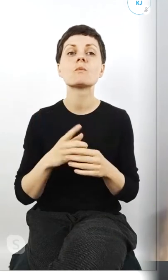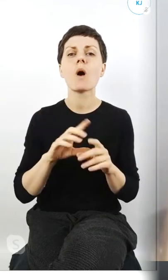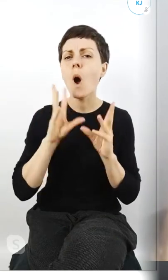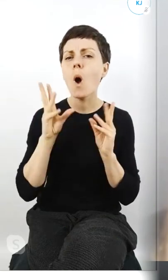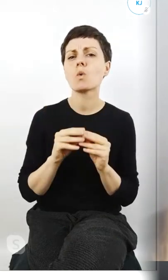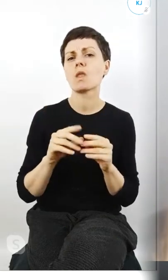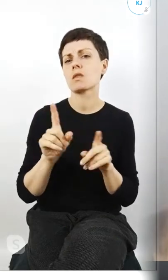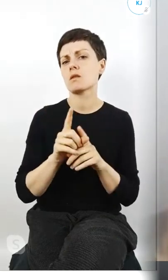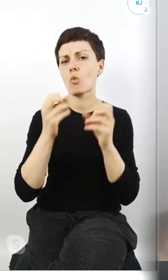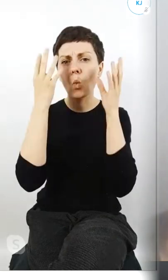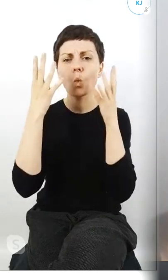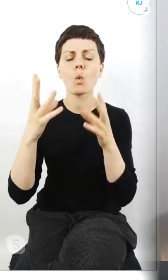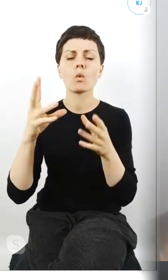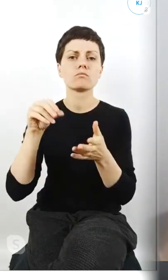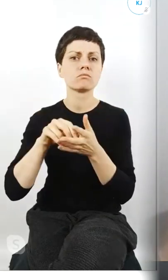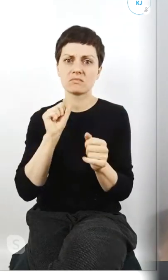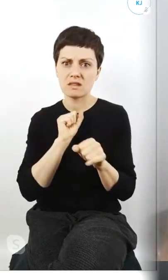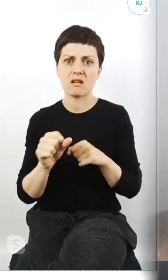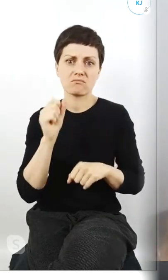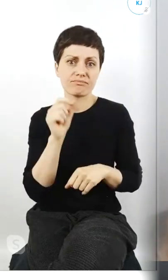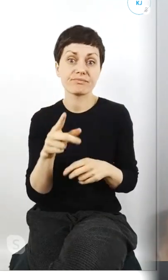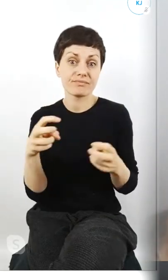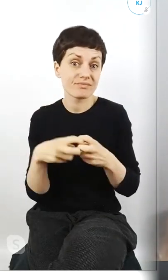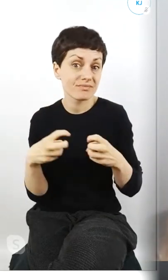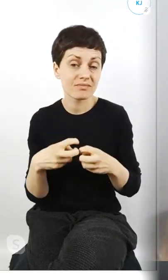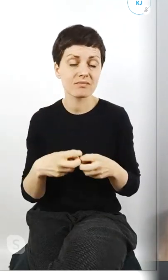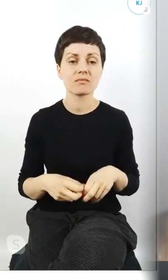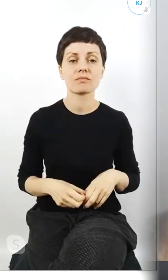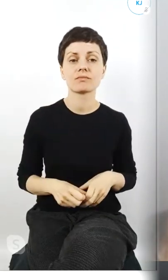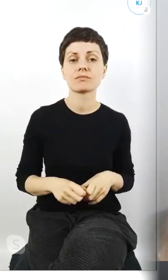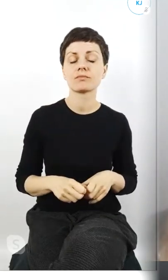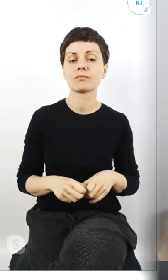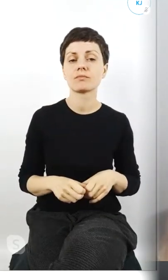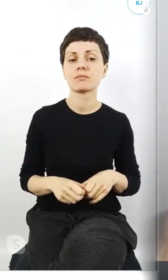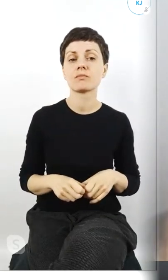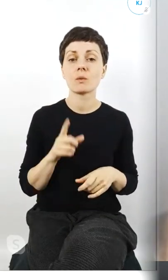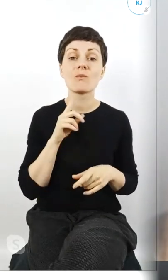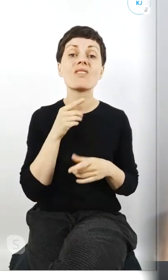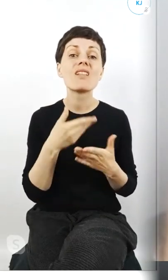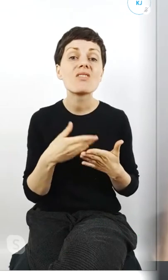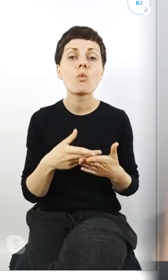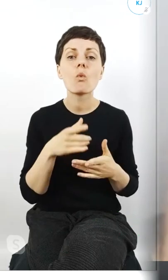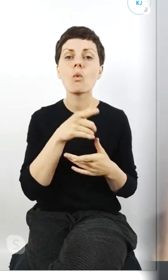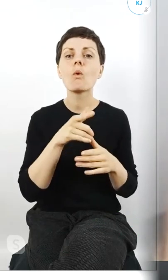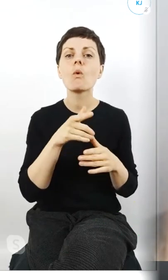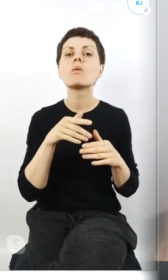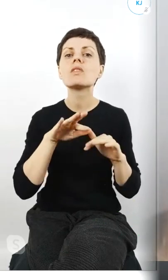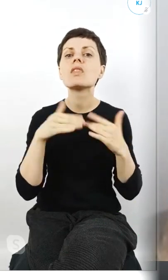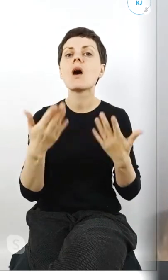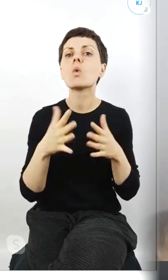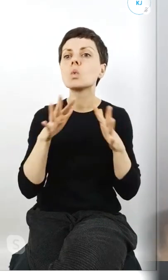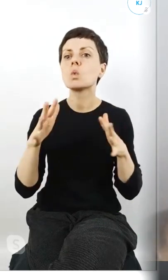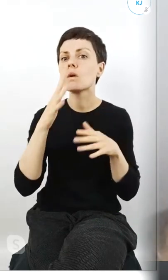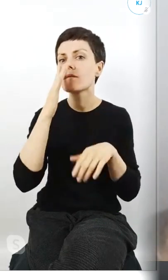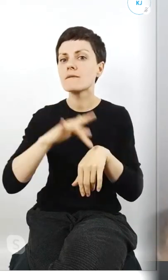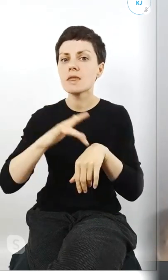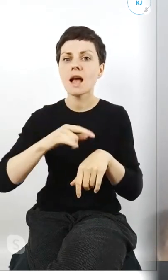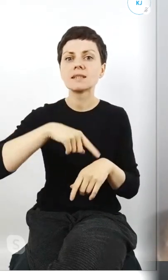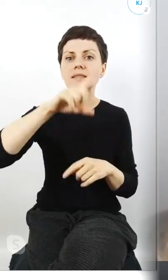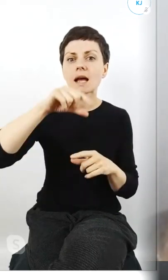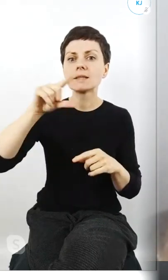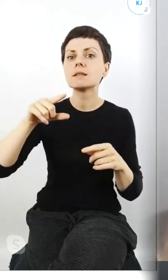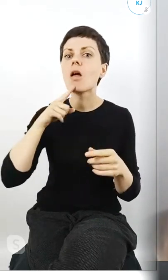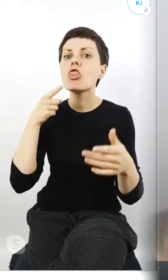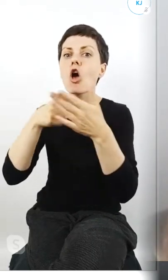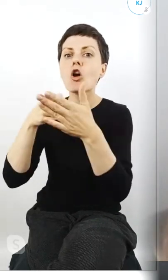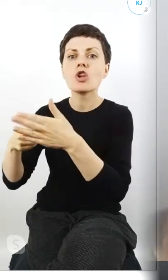jest w internecie i to głównie dlatego, że daje to duży przekład w statystykach, bo dociera się do większej